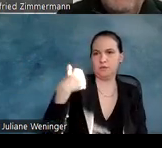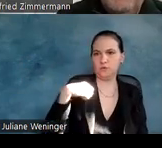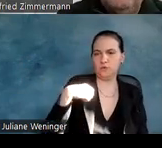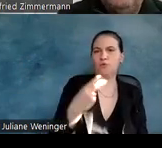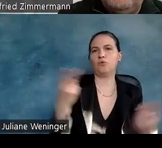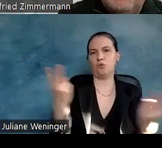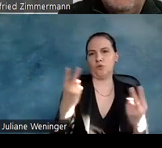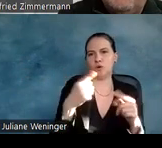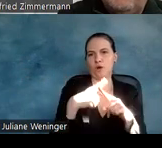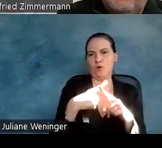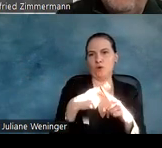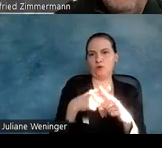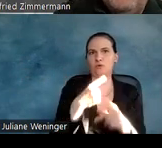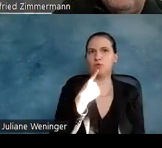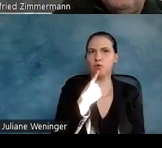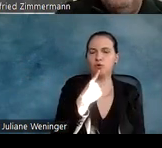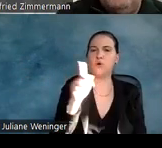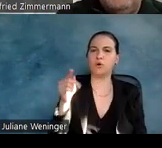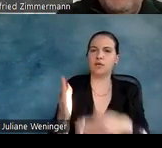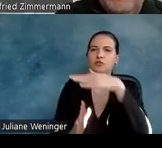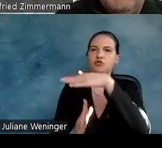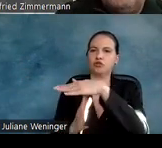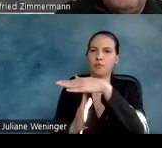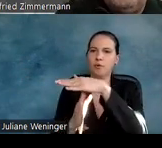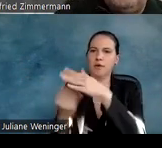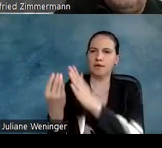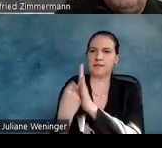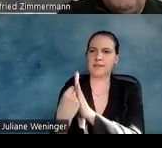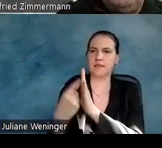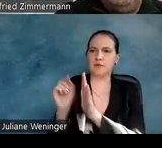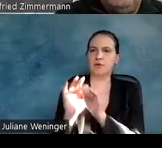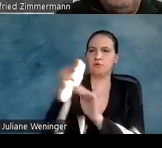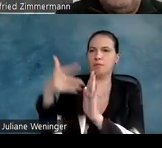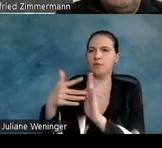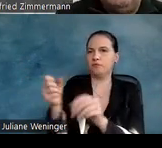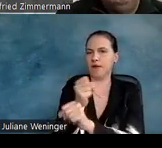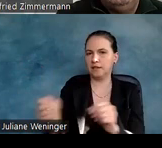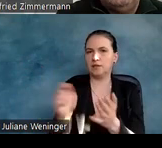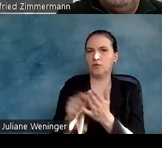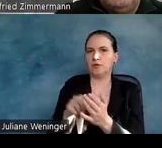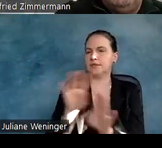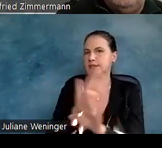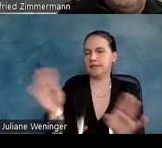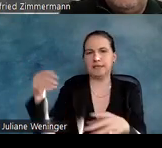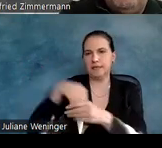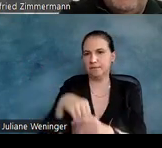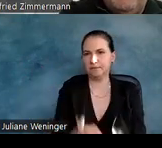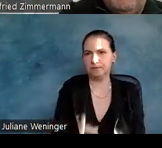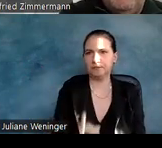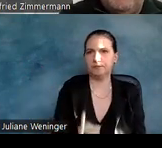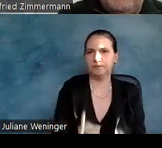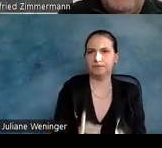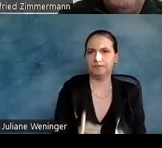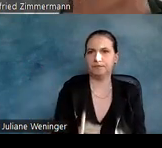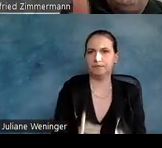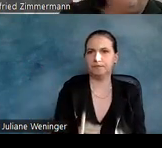Kreuz und wie gesagt, das Stoppzeichen bedeutet, man hat es gar nicht überprüft, weil es nicht, sagt man auf Englisch applicable,